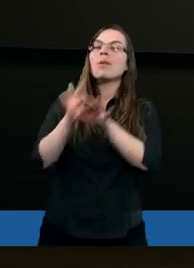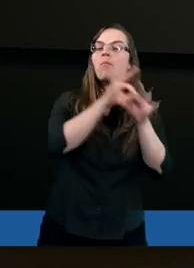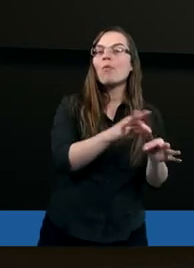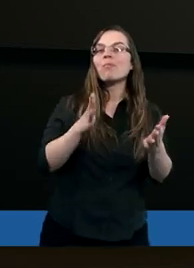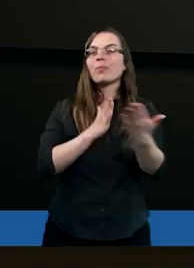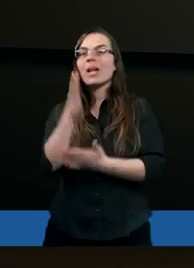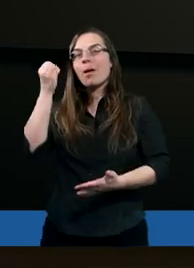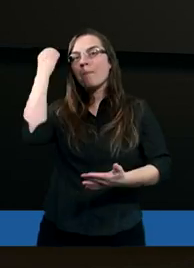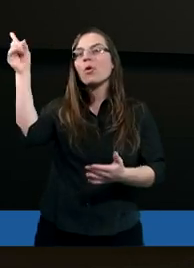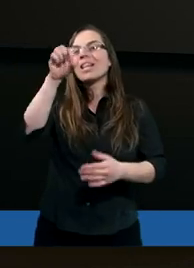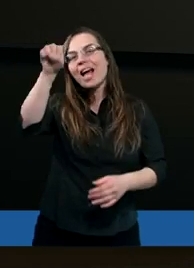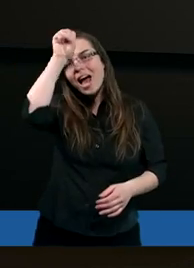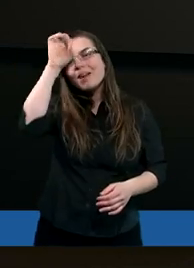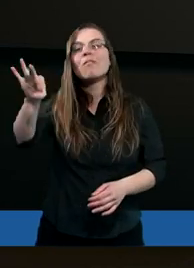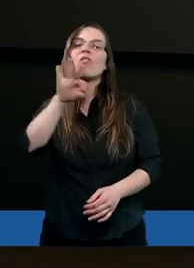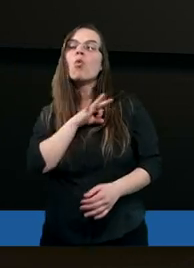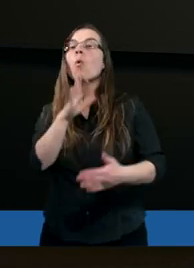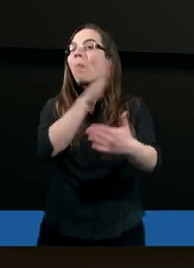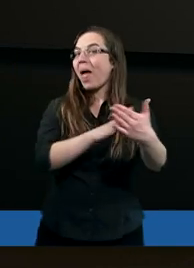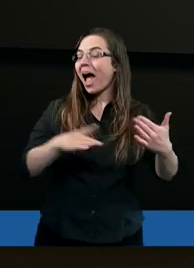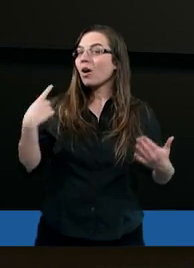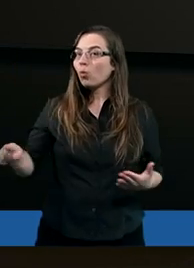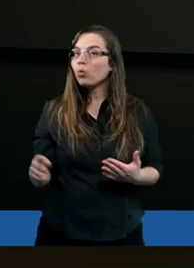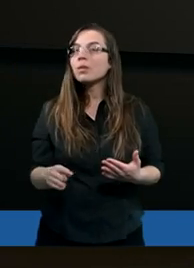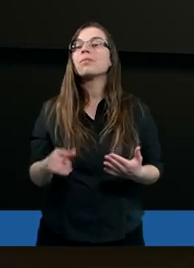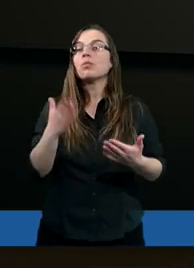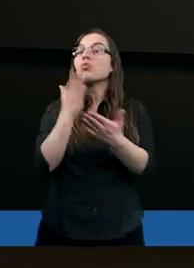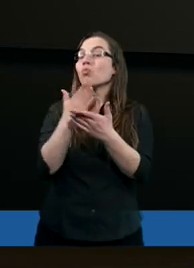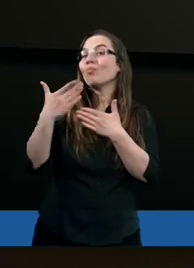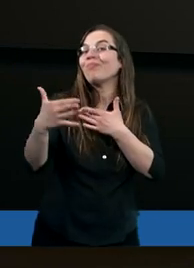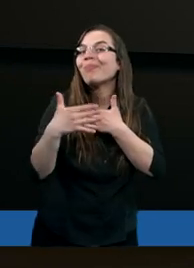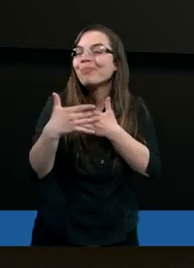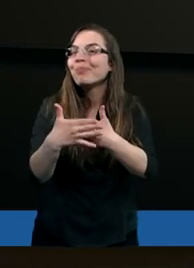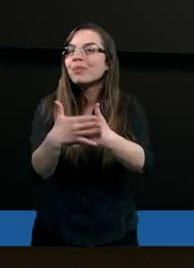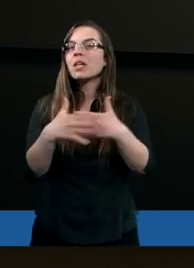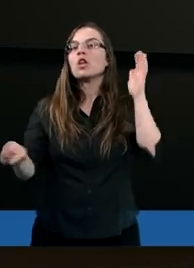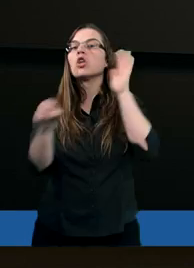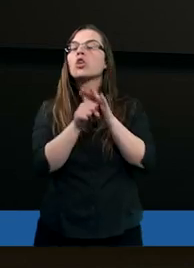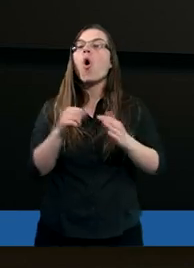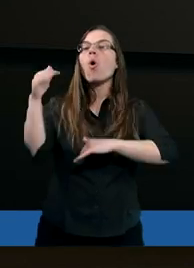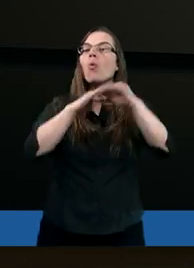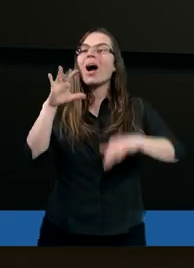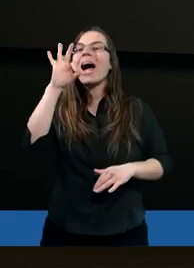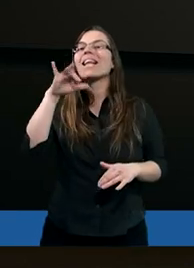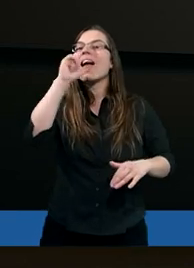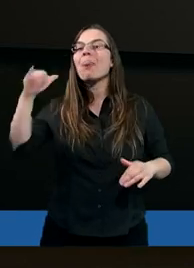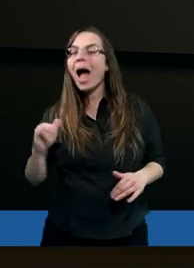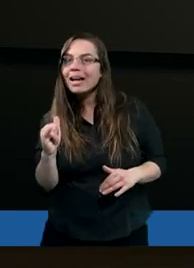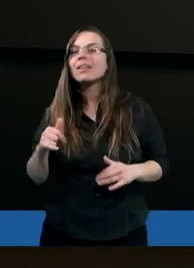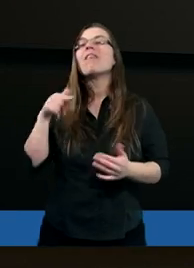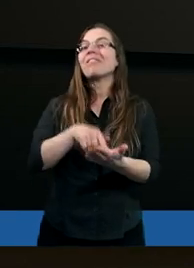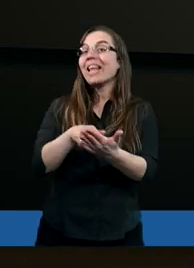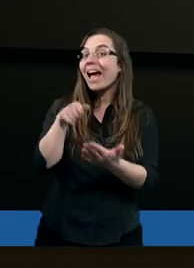Mojżesza z Egiptu swój naród, gdy już zbliżyli się pod górę Synaj, wtedy